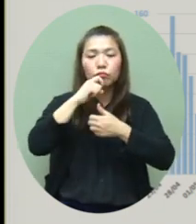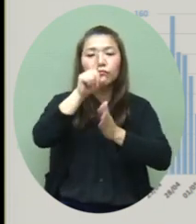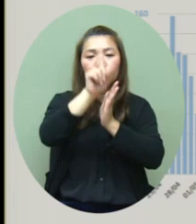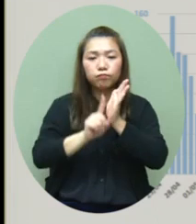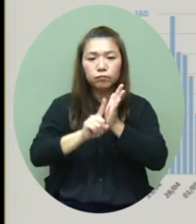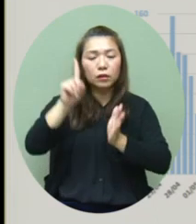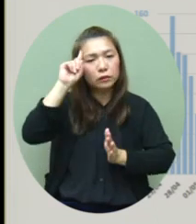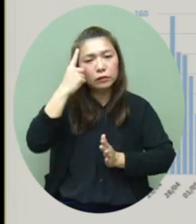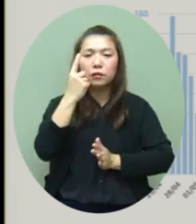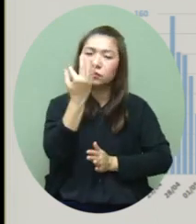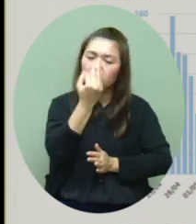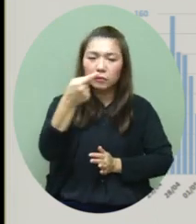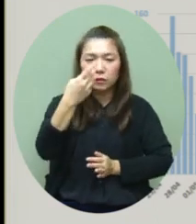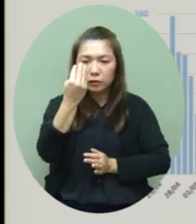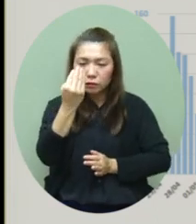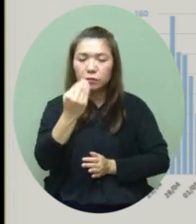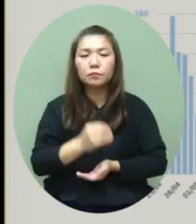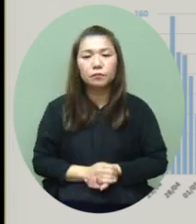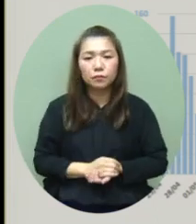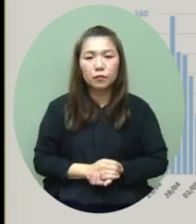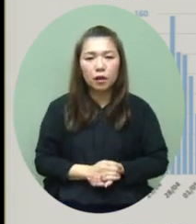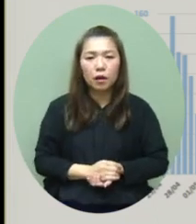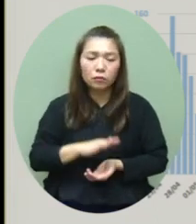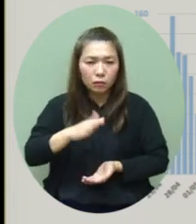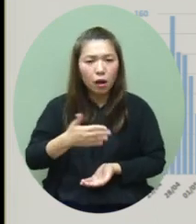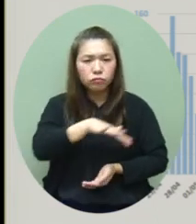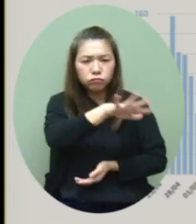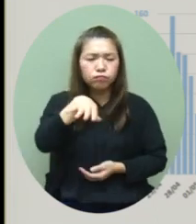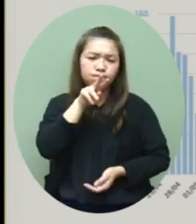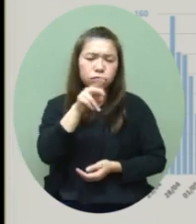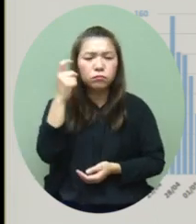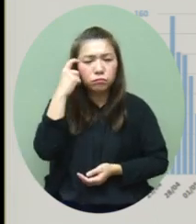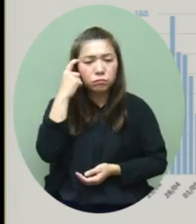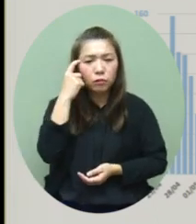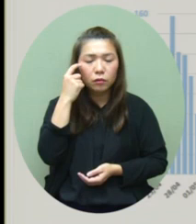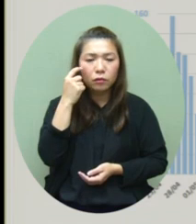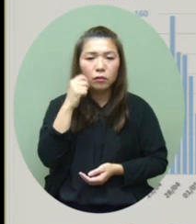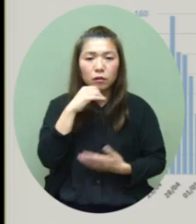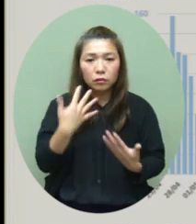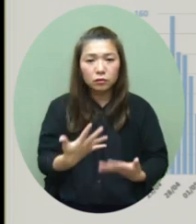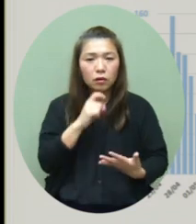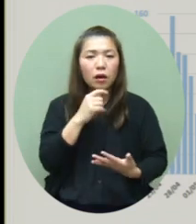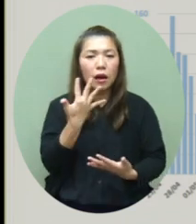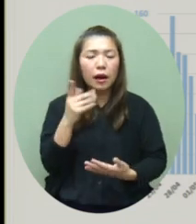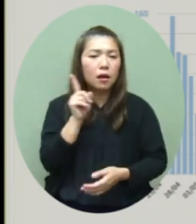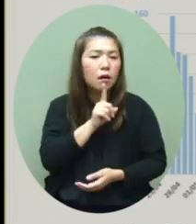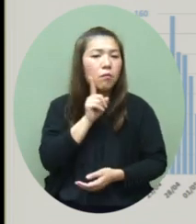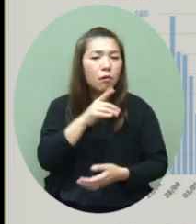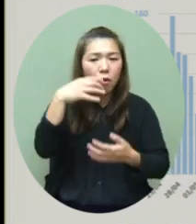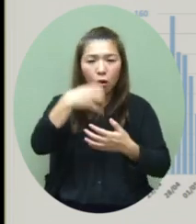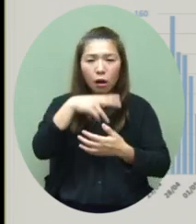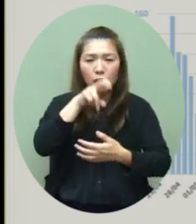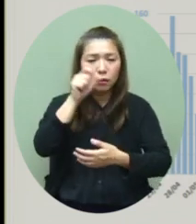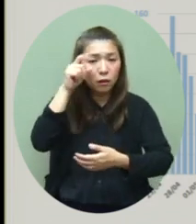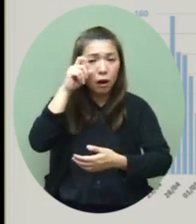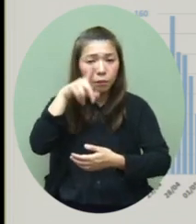大概每一日三四十这个数字但是大家都可以看到在过去的几个星期里面其实